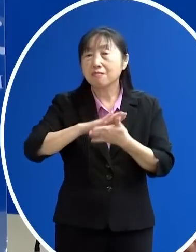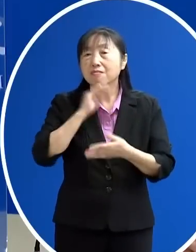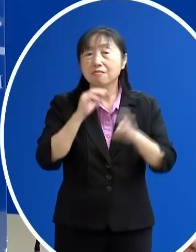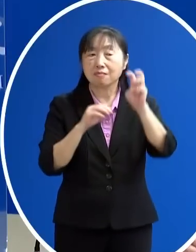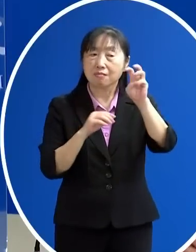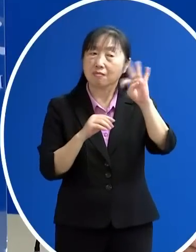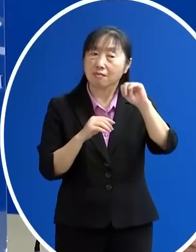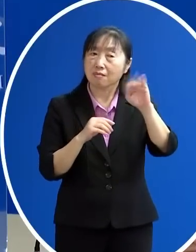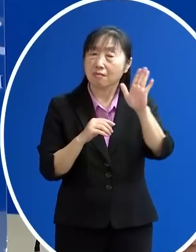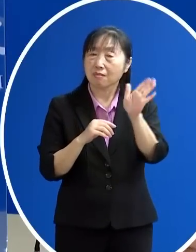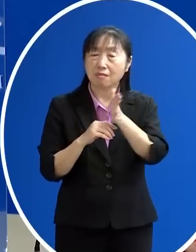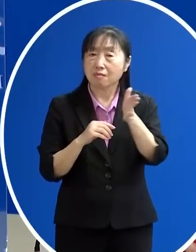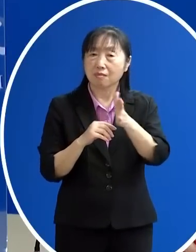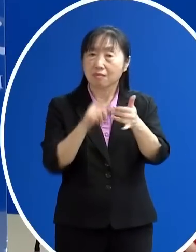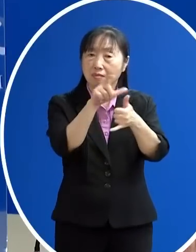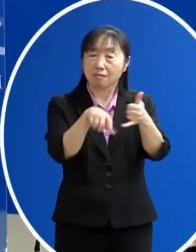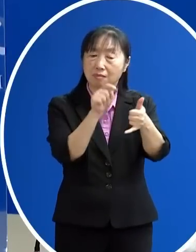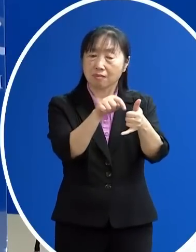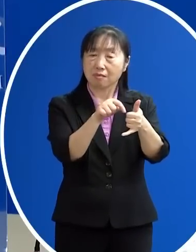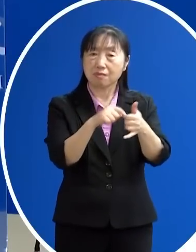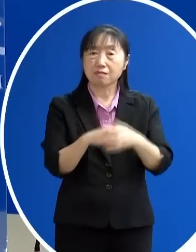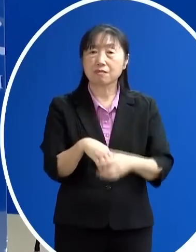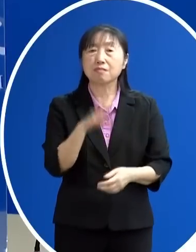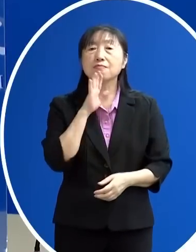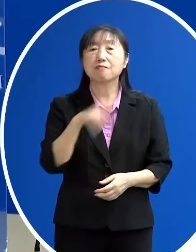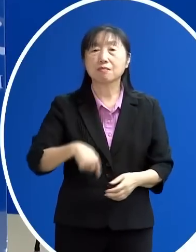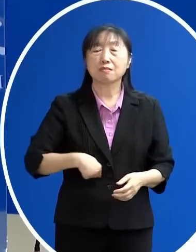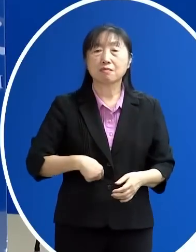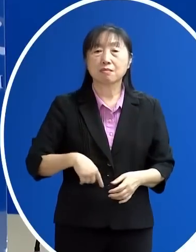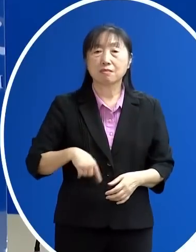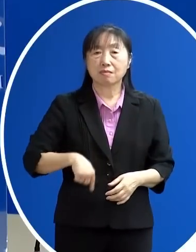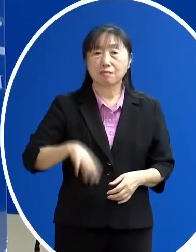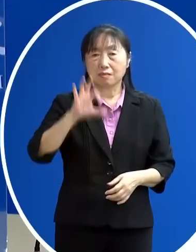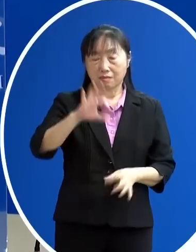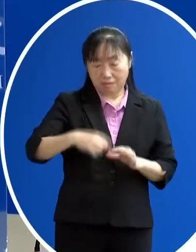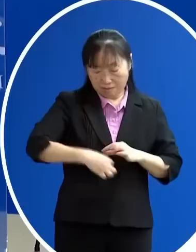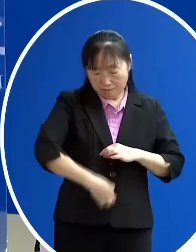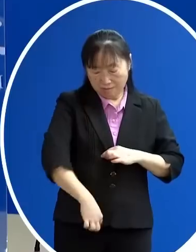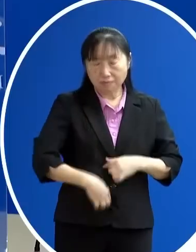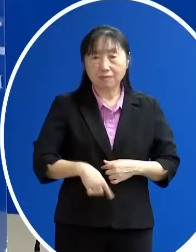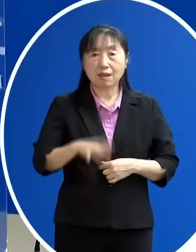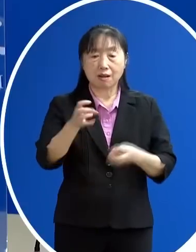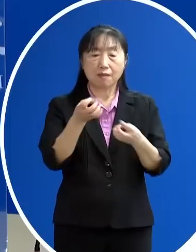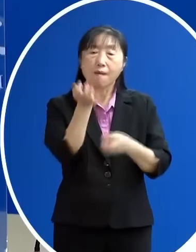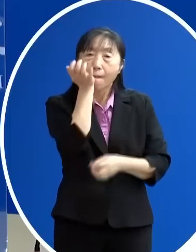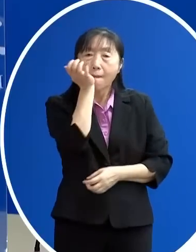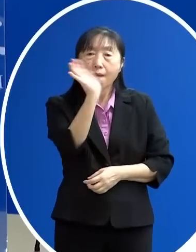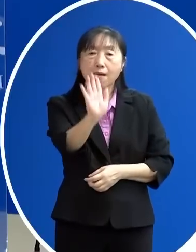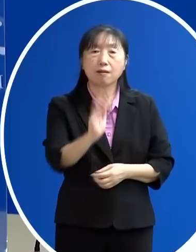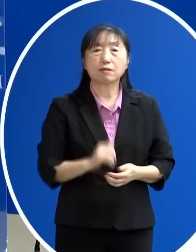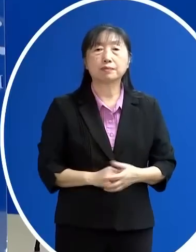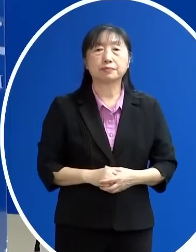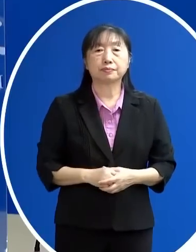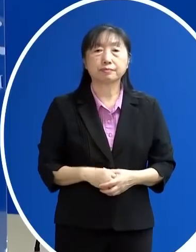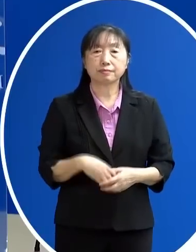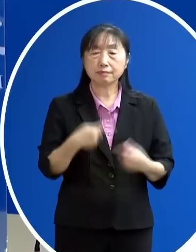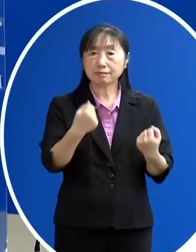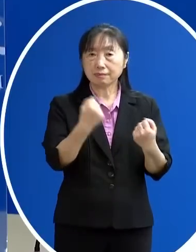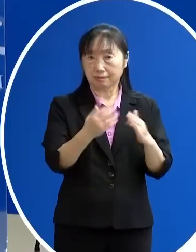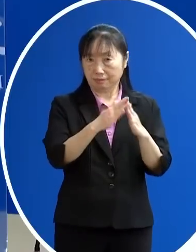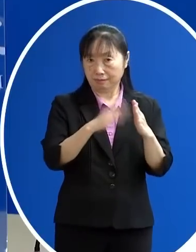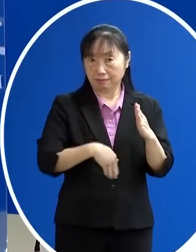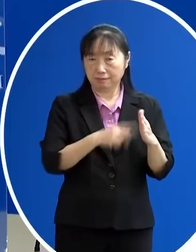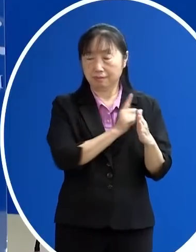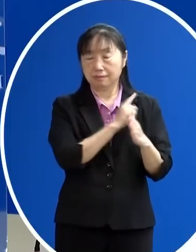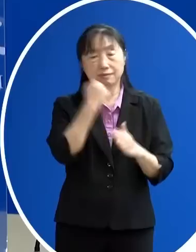的30多歲的這一位 他本身有密要到結識的一個病史 那這一位他是在家中獨